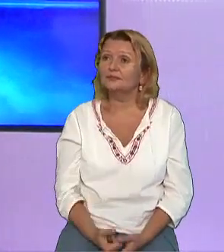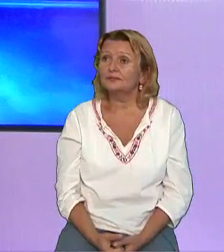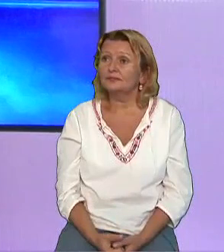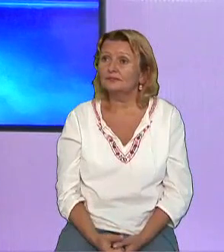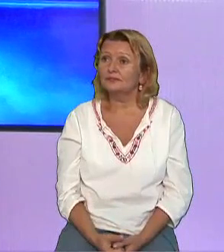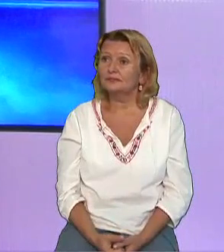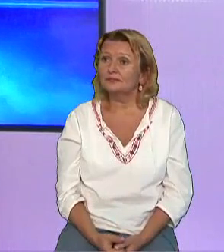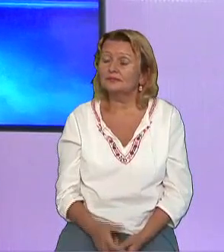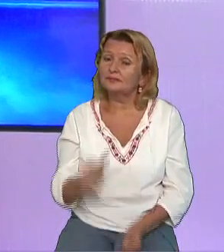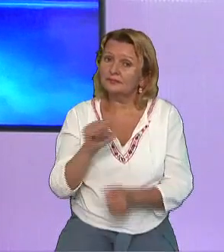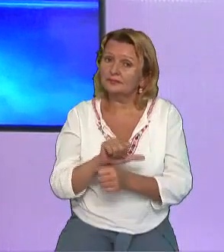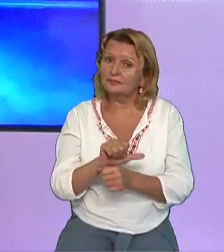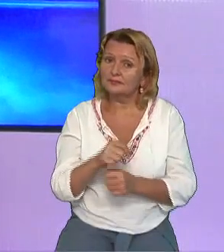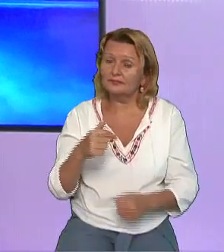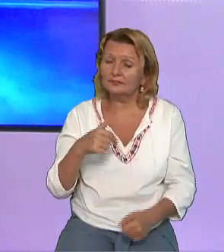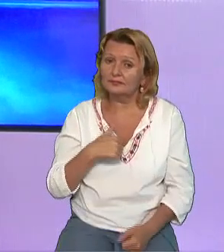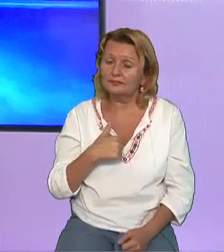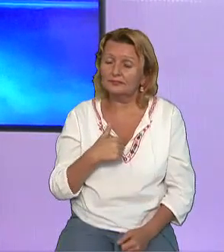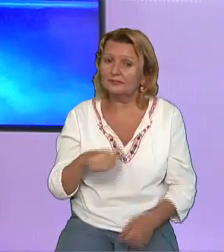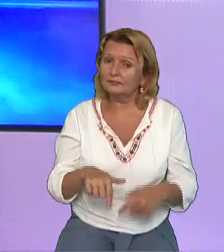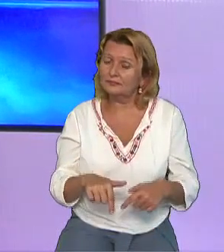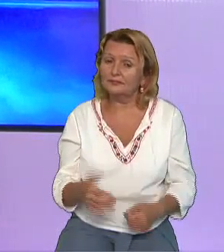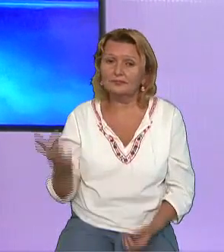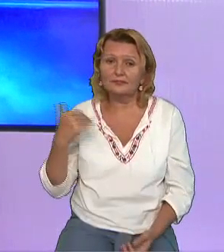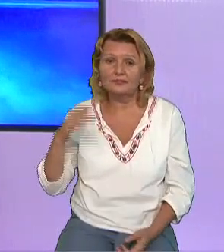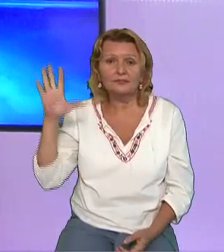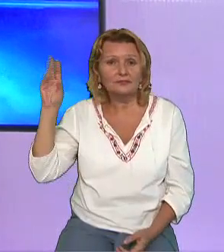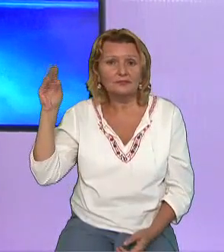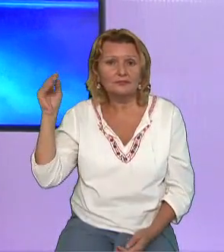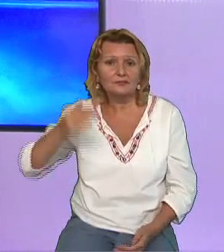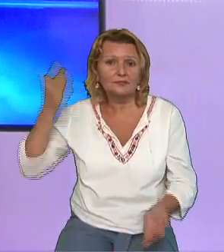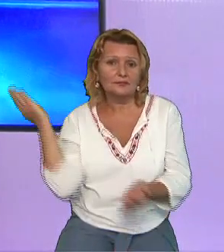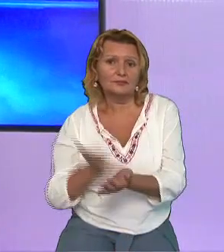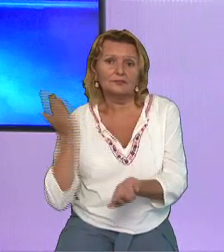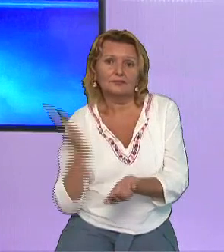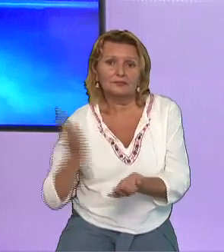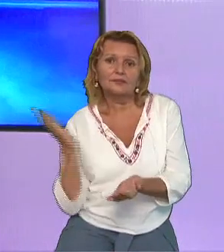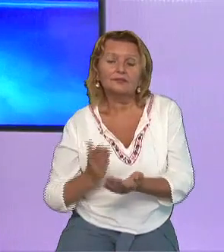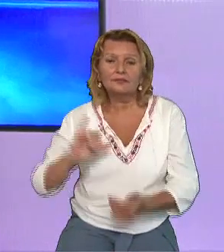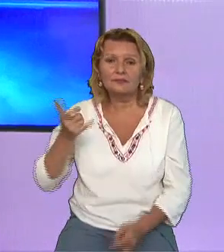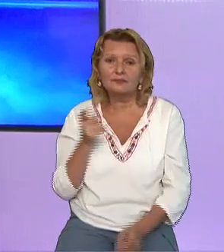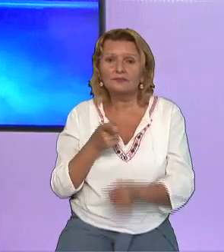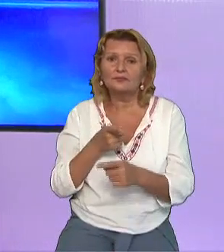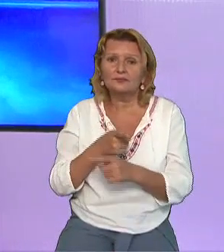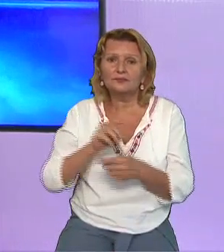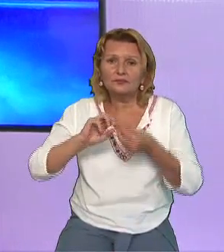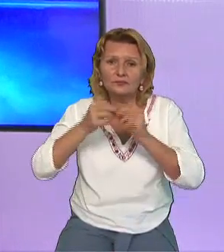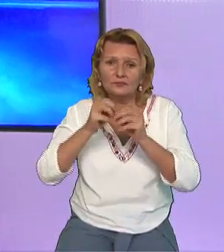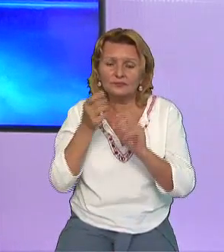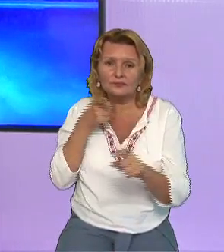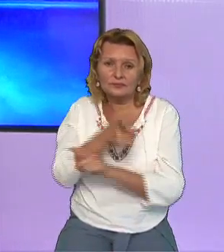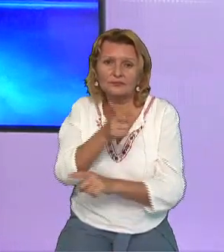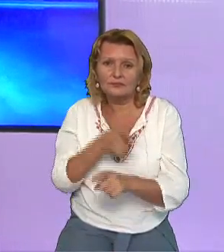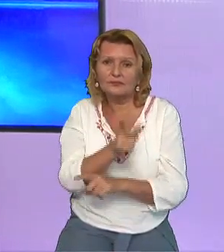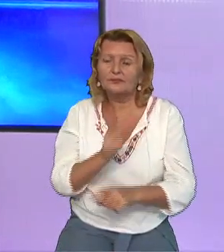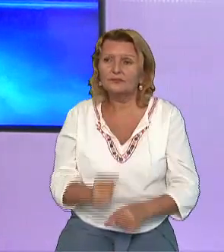Că săptămâna aceasta am avut foarte multe lovituri, Foarte multe cominte de batjocură, Chiar mă gândeam astăzi, Doamnele, nu mi s-a